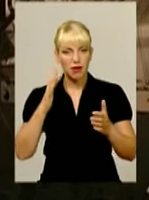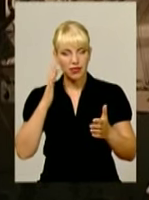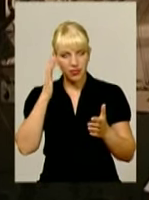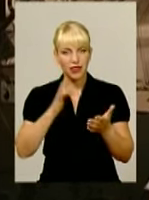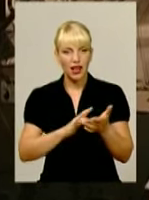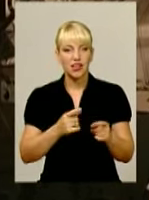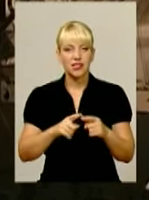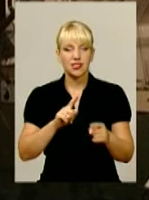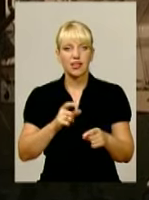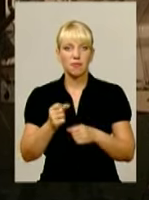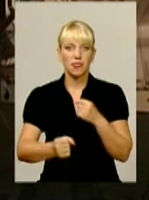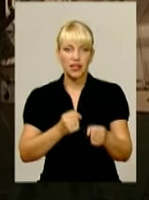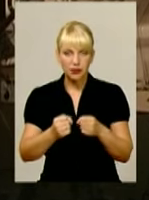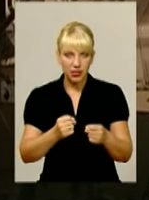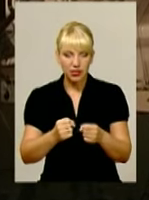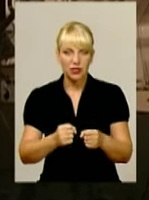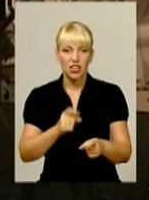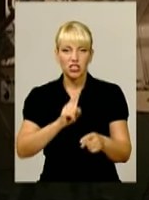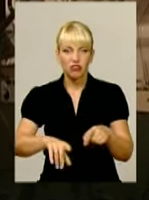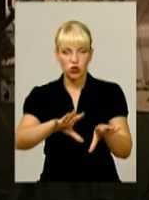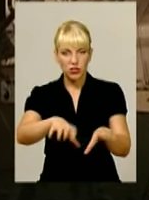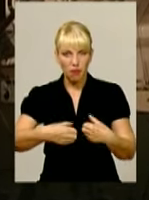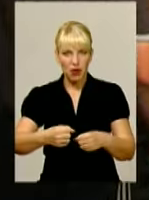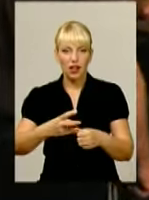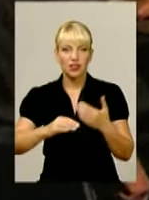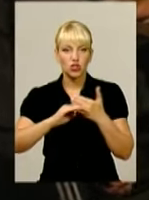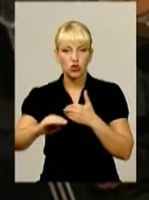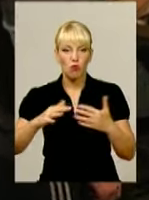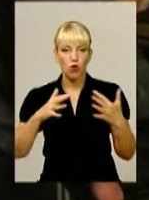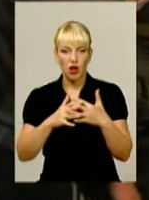швидко-швидко і втікти з поля бою.